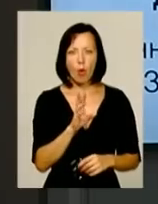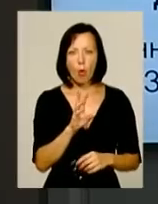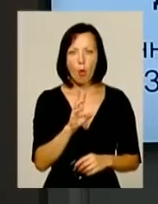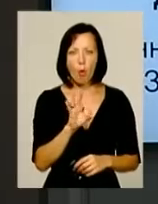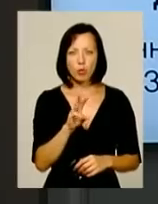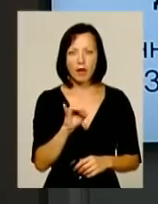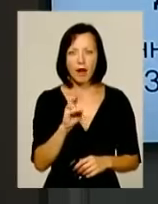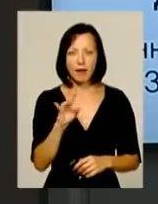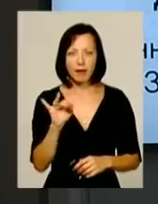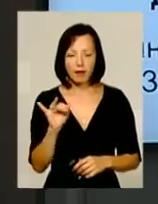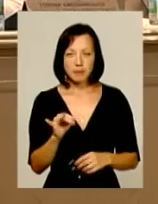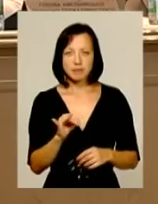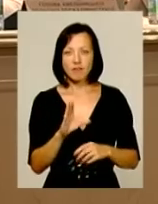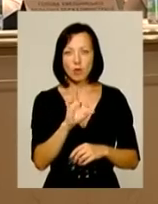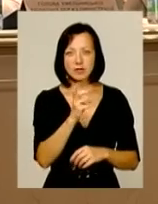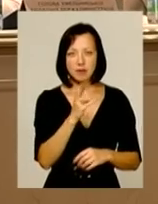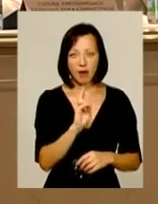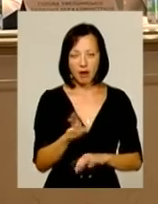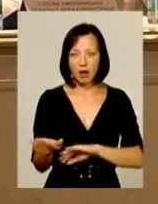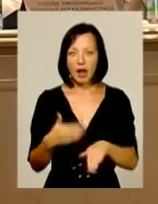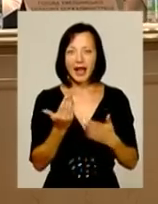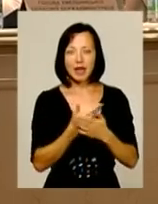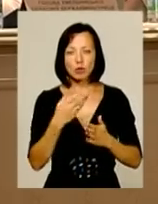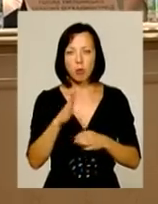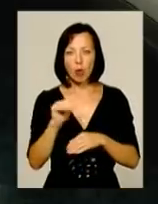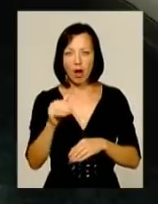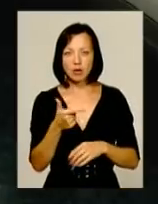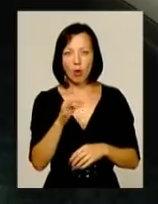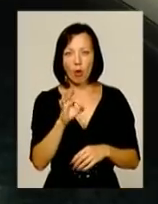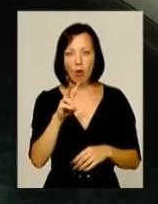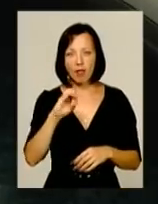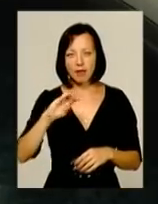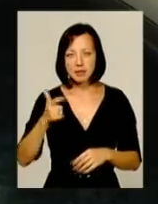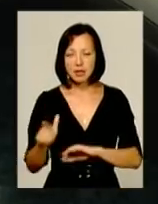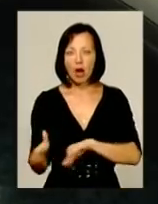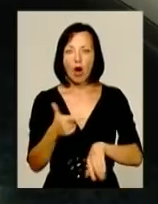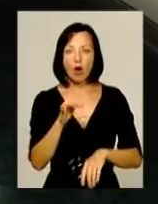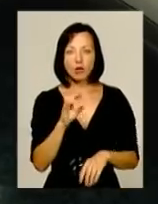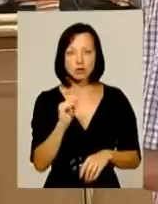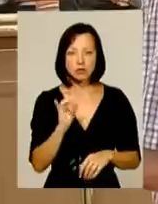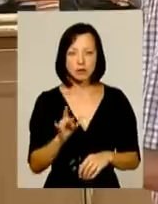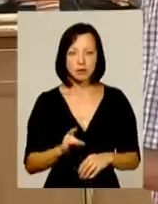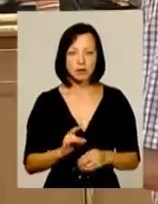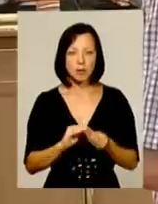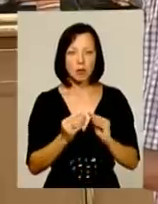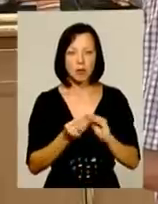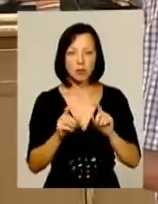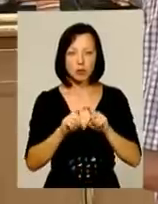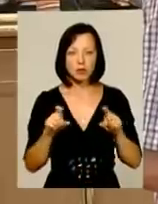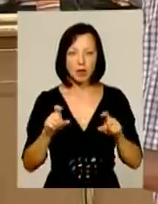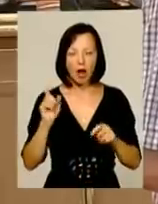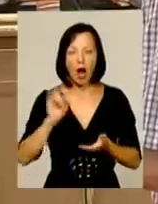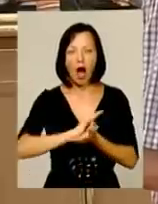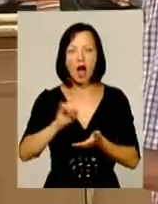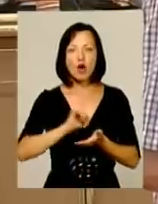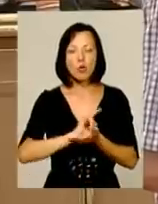Возняк. Кіновідеопрокат Андрій Олесь. Віктору Гончару дістався найпроблемніший об'єкт. Він вийде вже багато років.